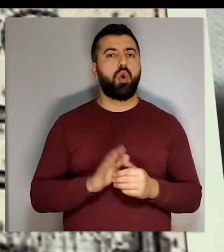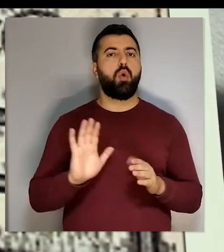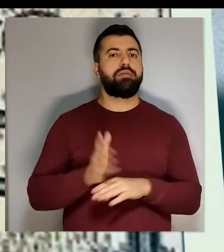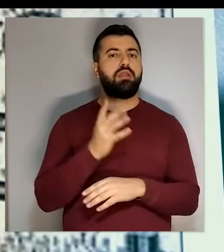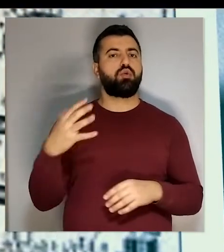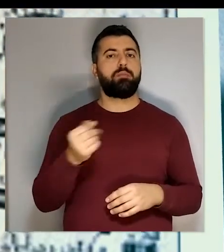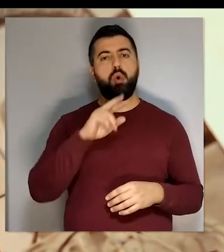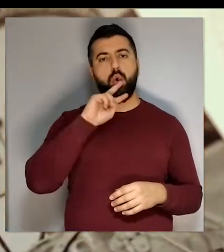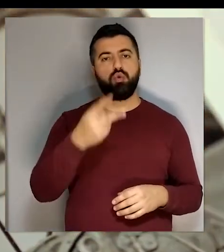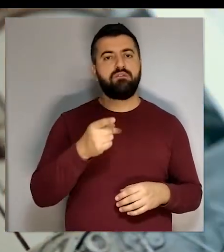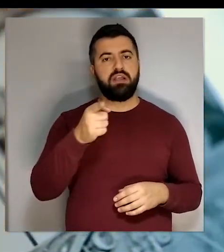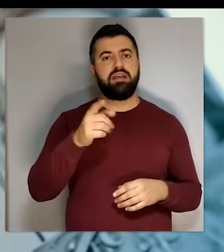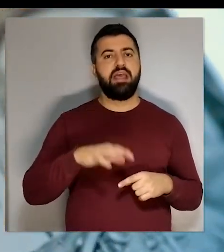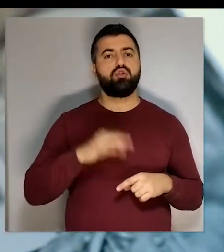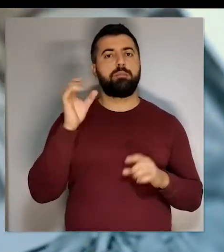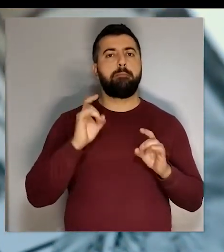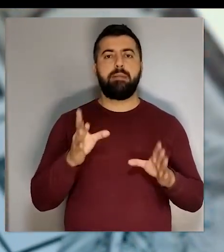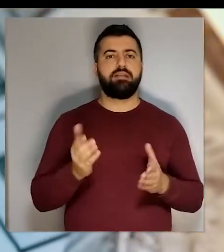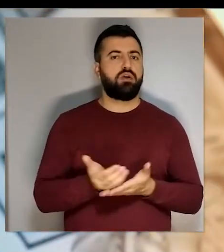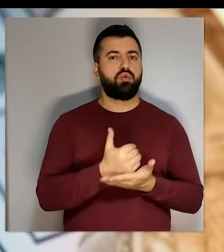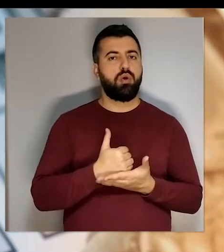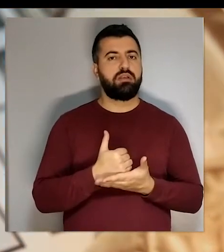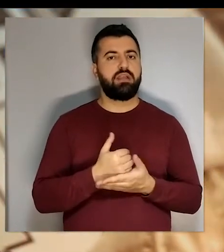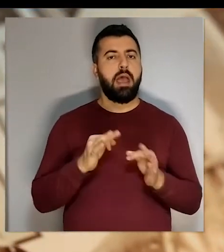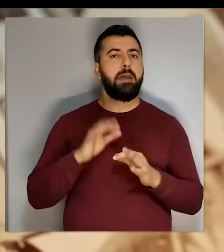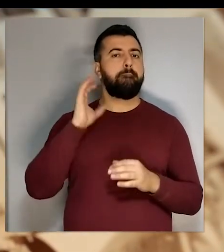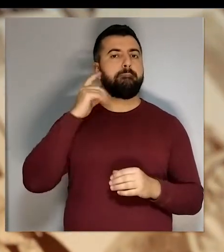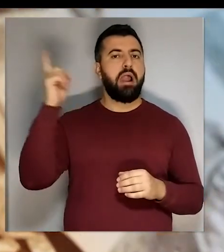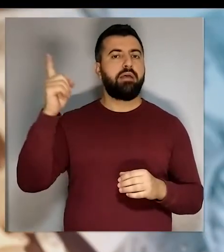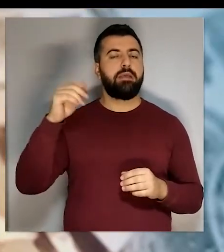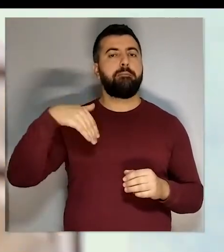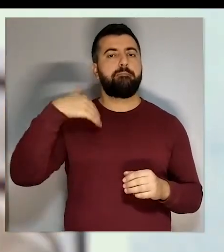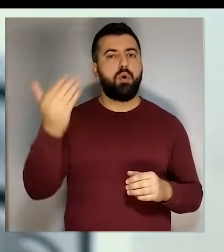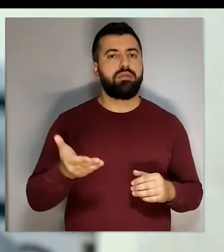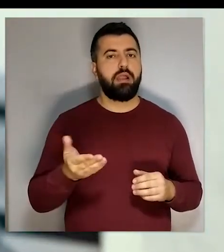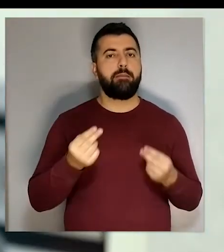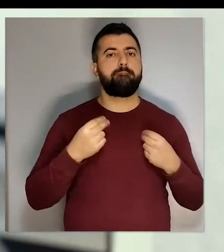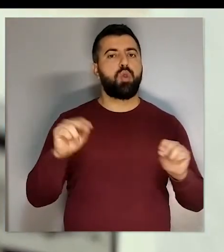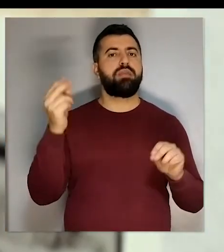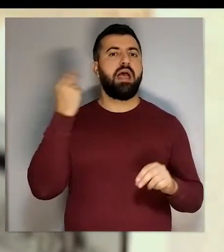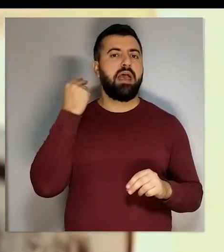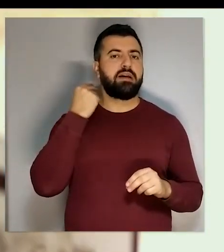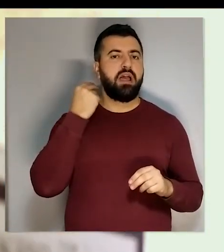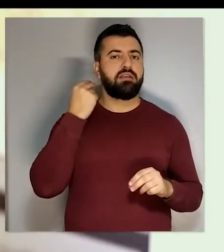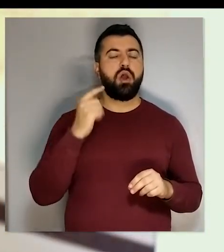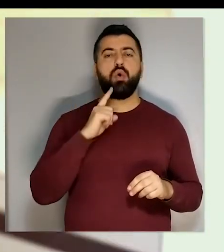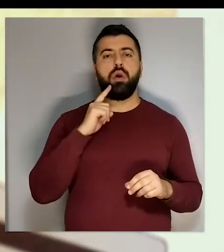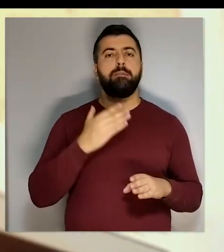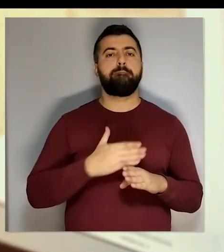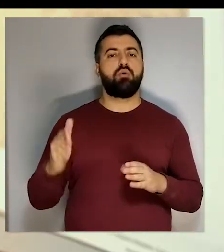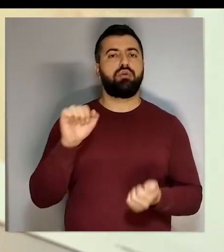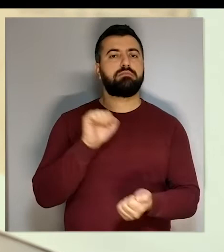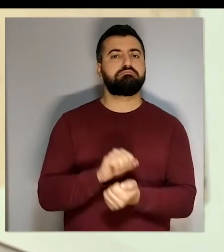testiranje Odatle dobio odgovor da je njegov izvom beskoristan A belgijanci su ga potom prodali englezima